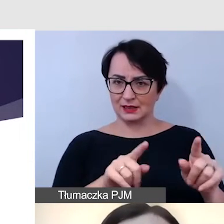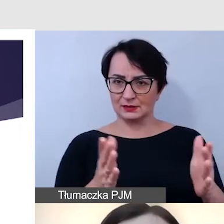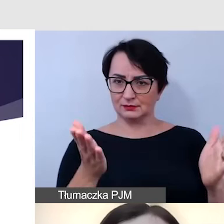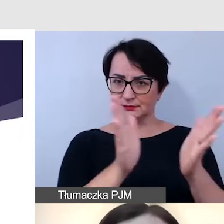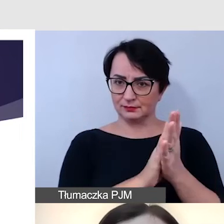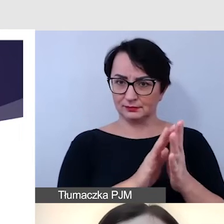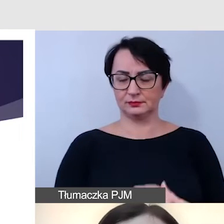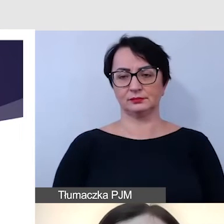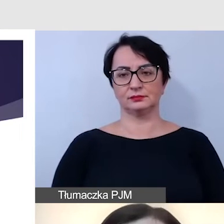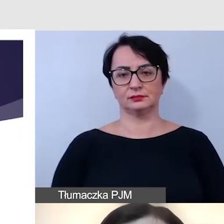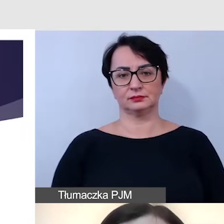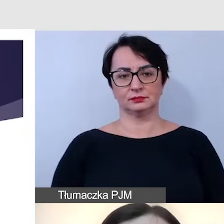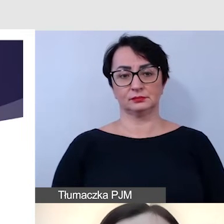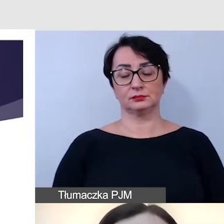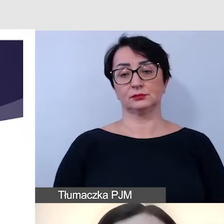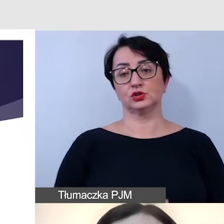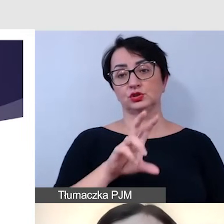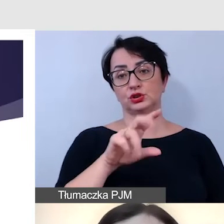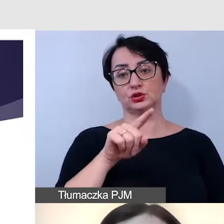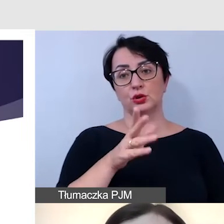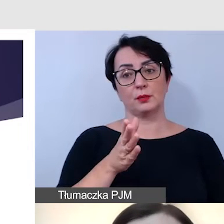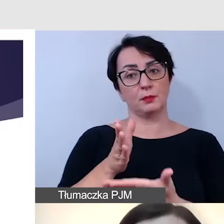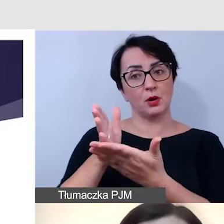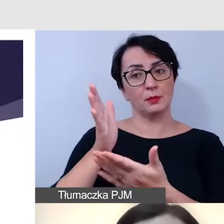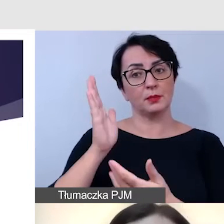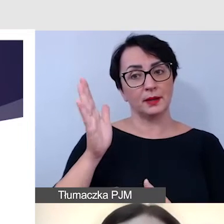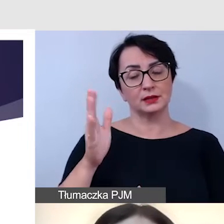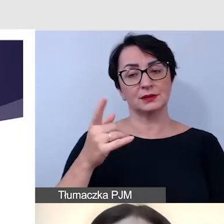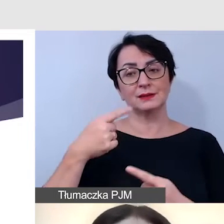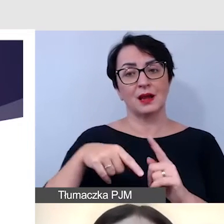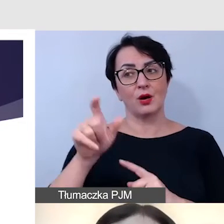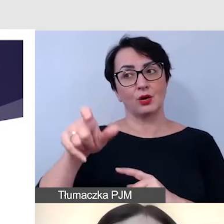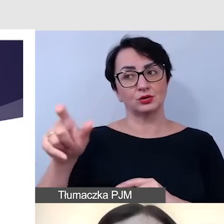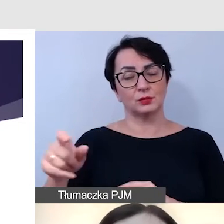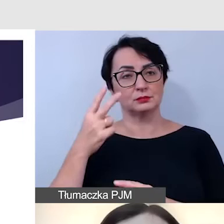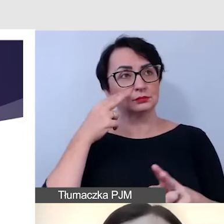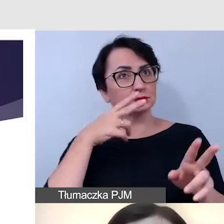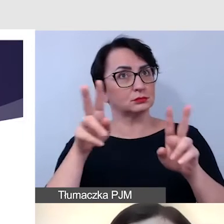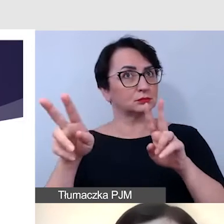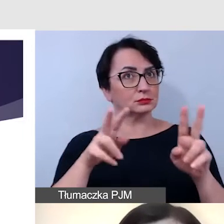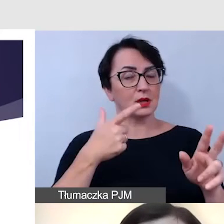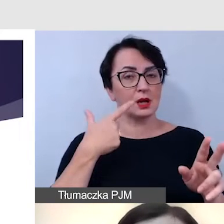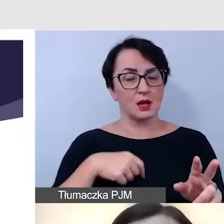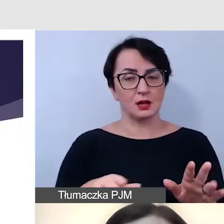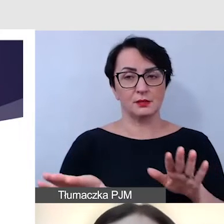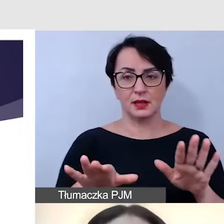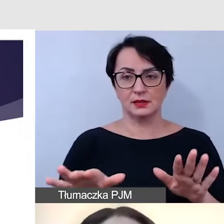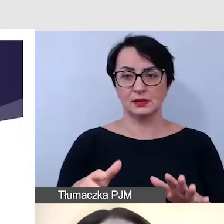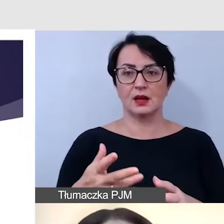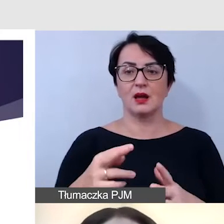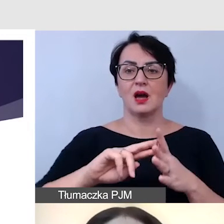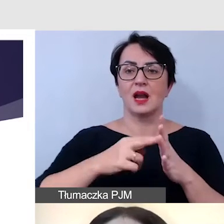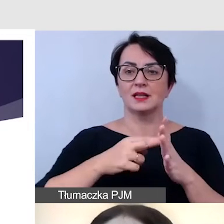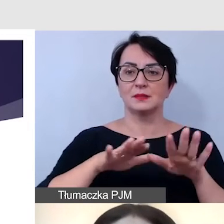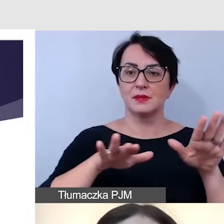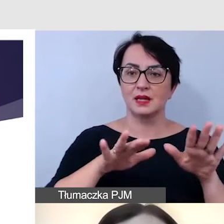pomoże to w orientacji przestrzennej, czy oznaczone są rejestracja,